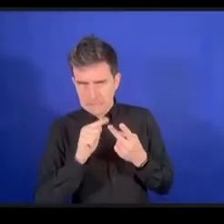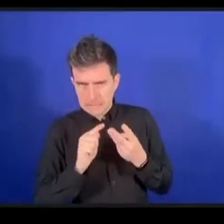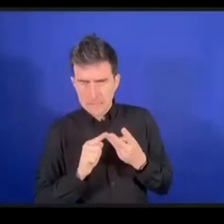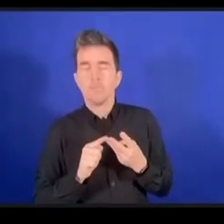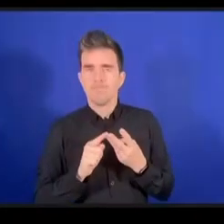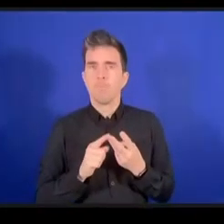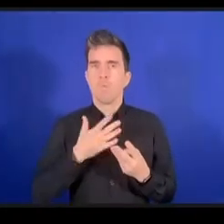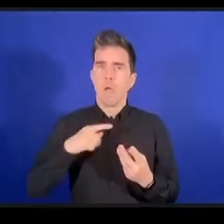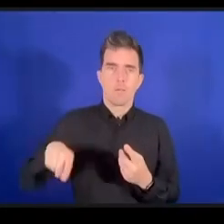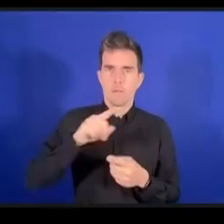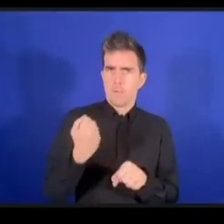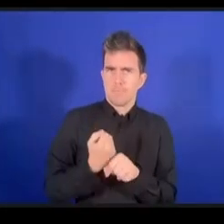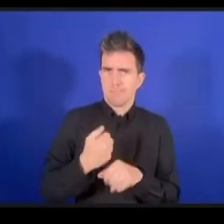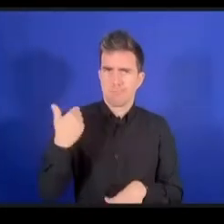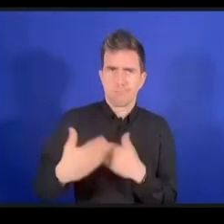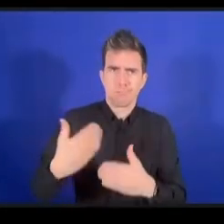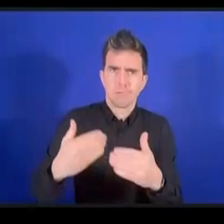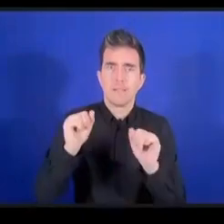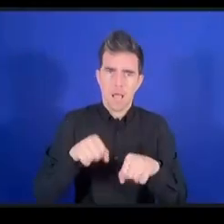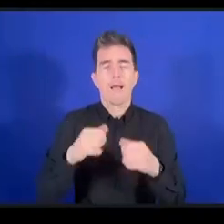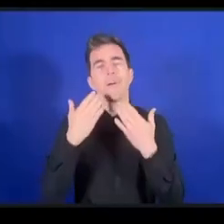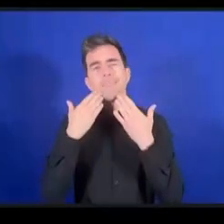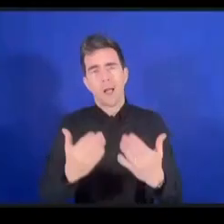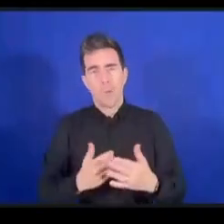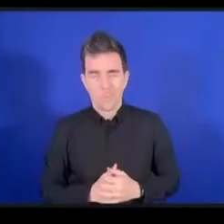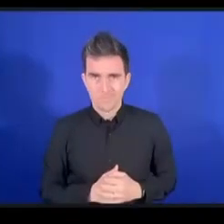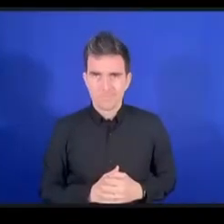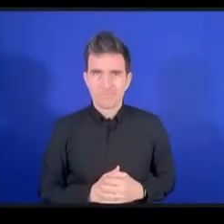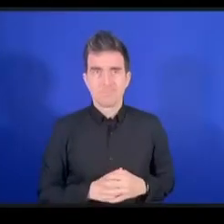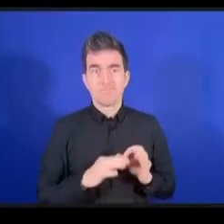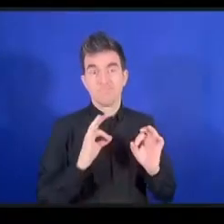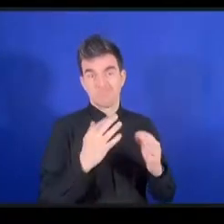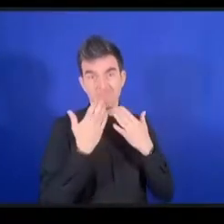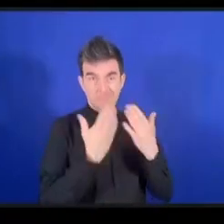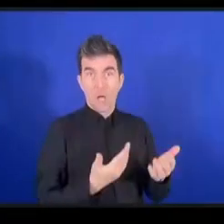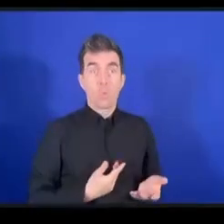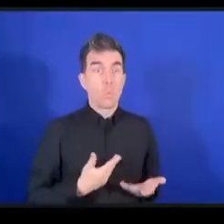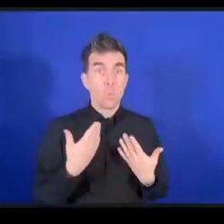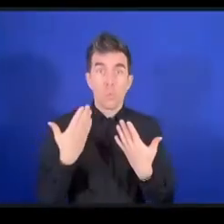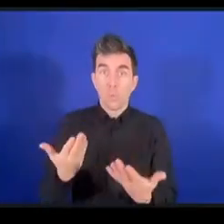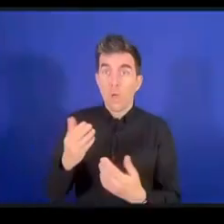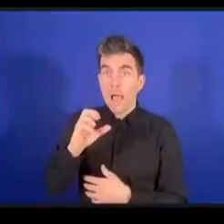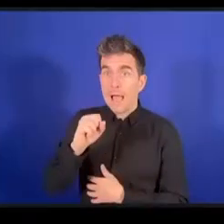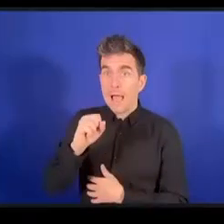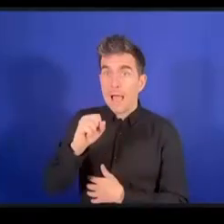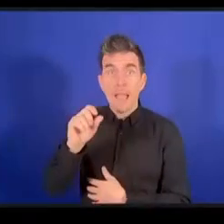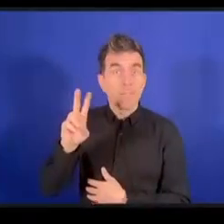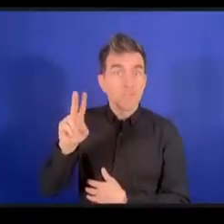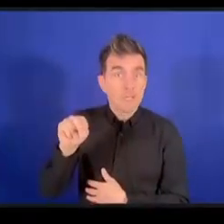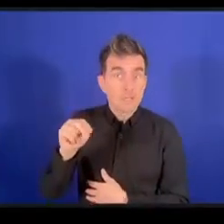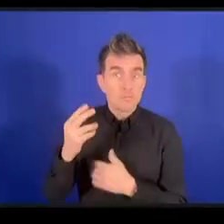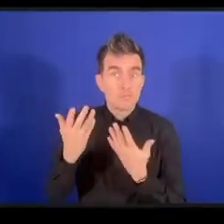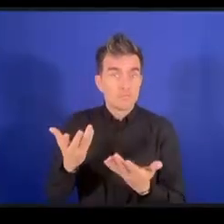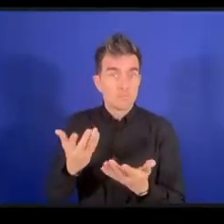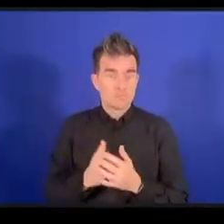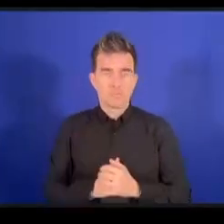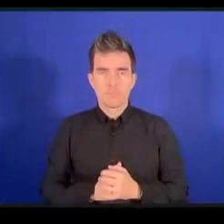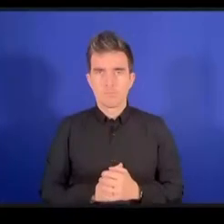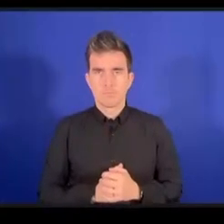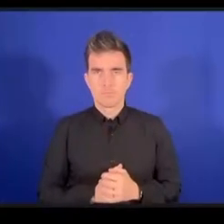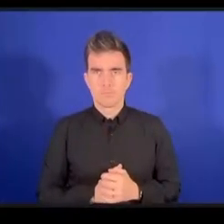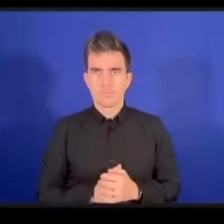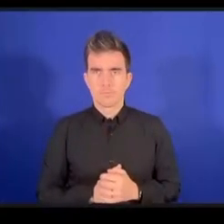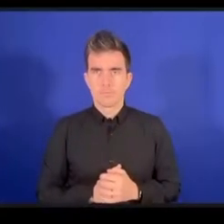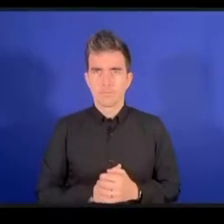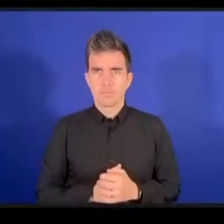النداءات وأن تحول هذه النقاط إلى عمل ملموس شكرا